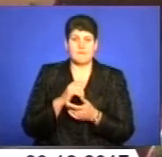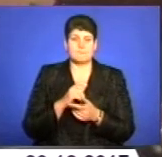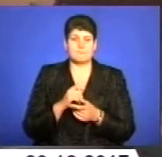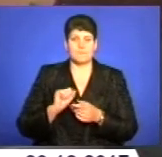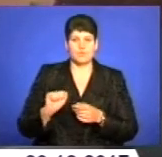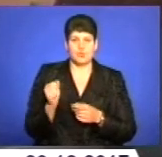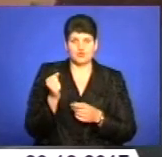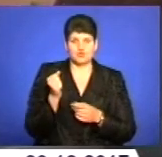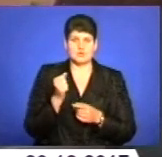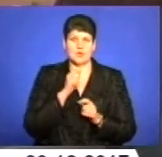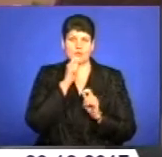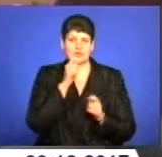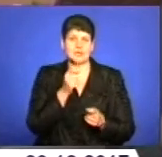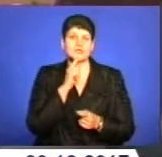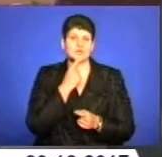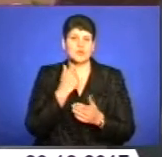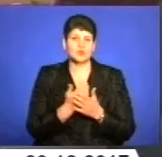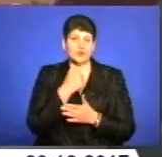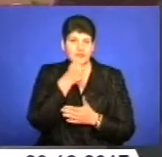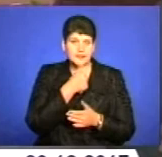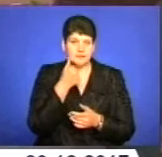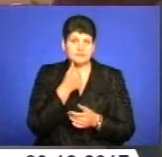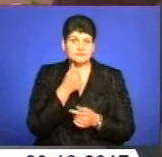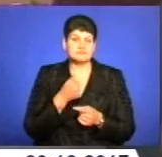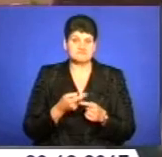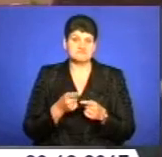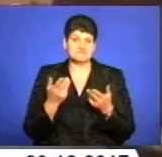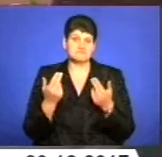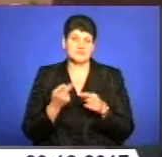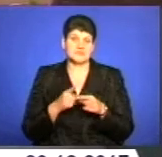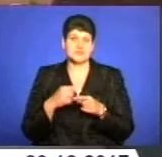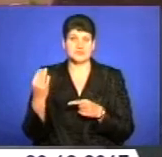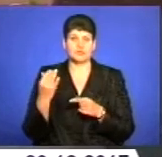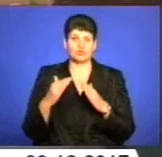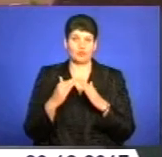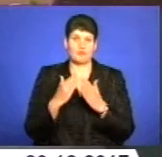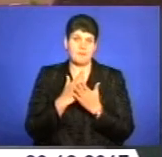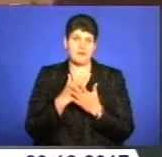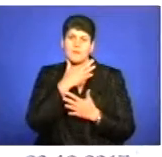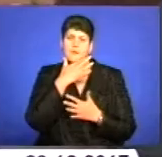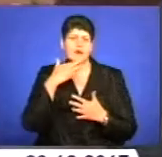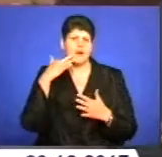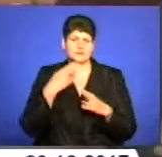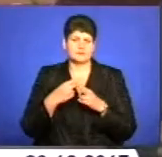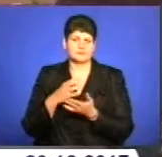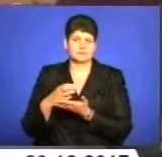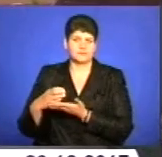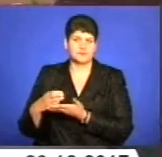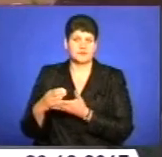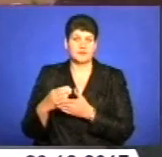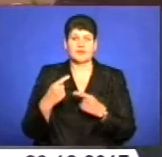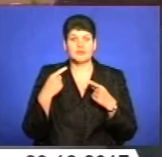на Новий рік. І так, звичайно, це цікаво. І вдома я маю багато бляшанок. Друге життя